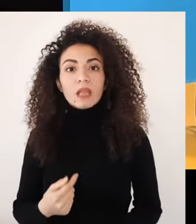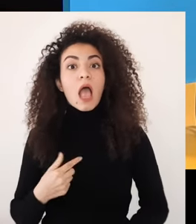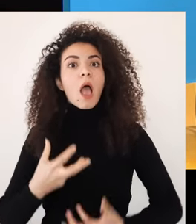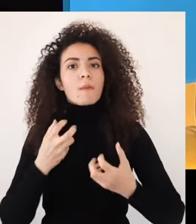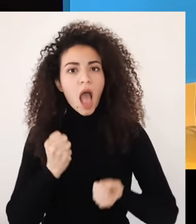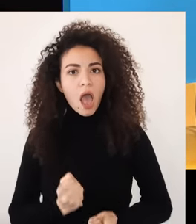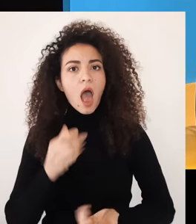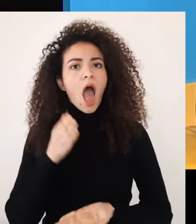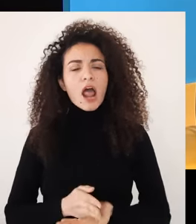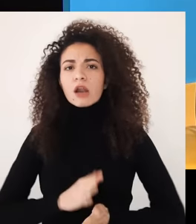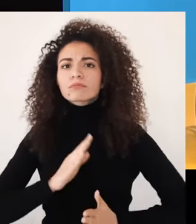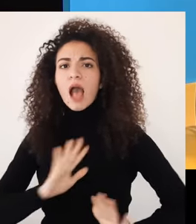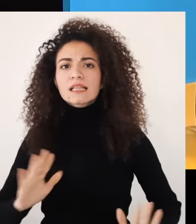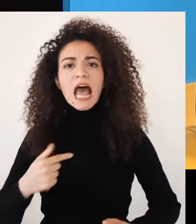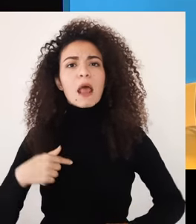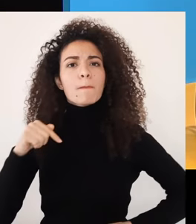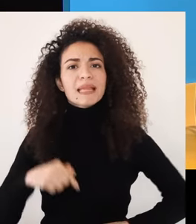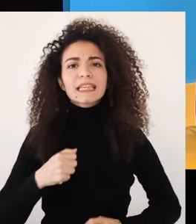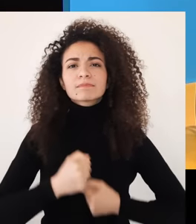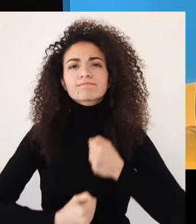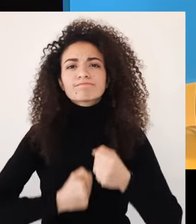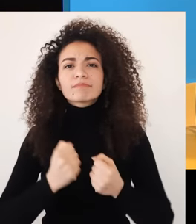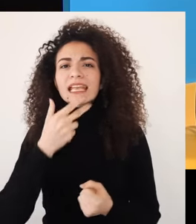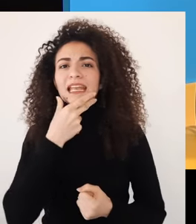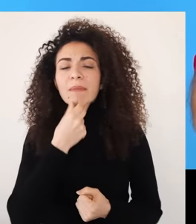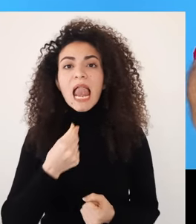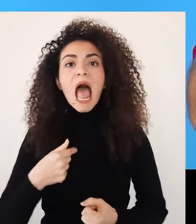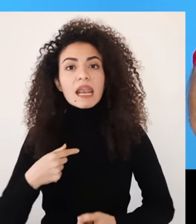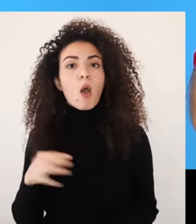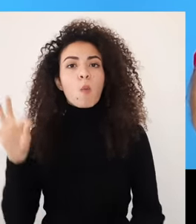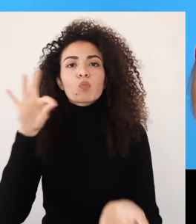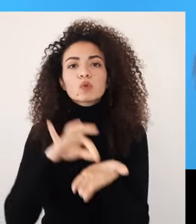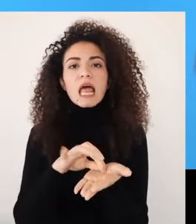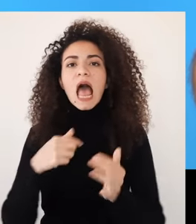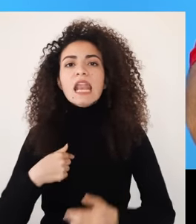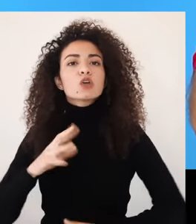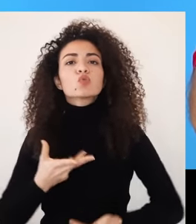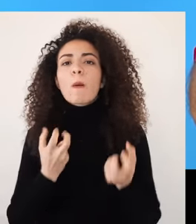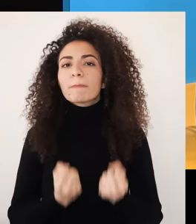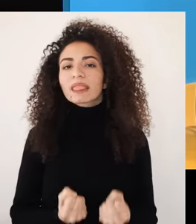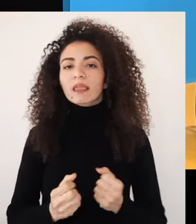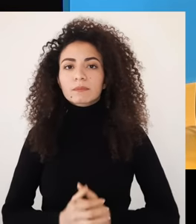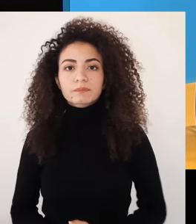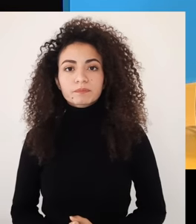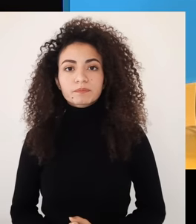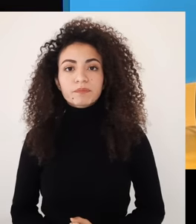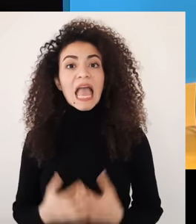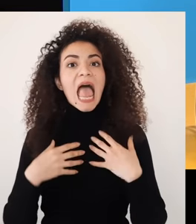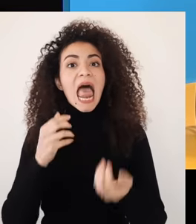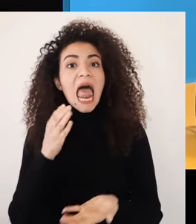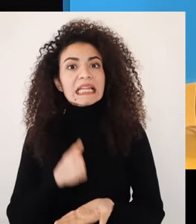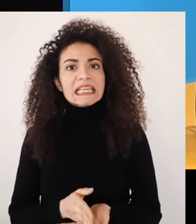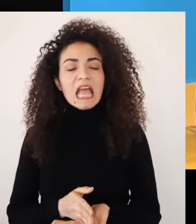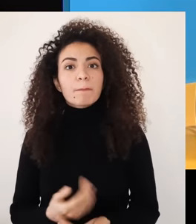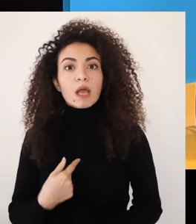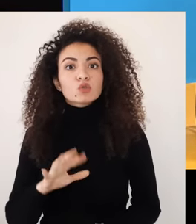رطاقاتك لتقوم بكل خيار وفعل ممكن يحقيق رغبتك إذن الأمل الفاعل هو التزام ممكن يكون شخصي أو